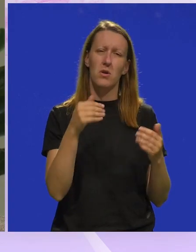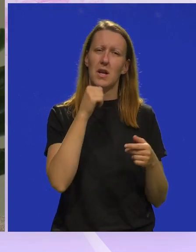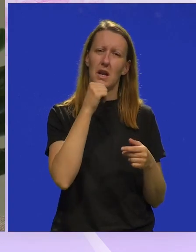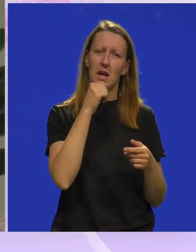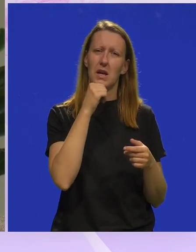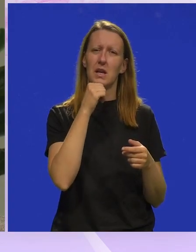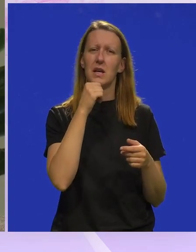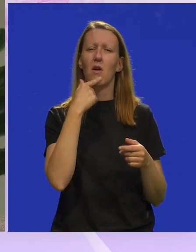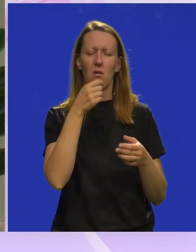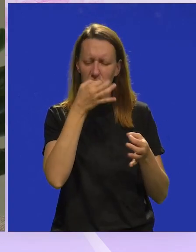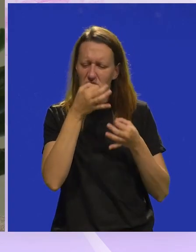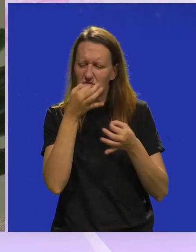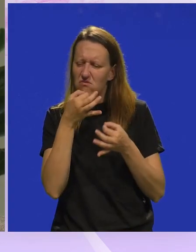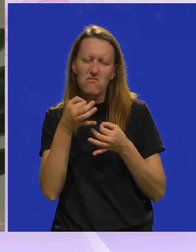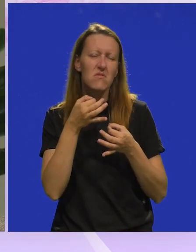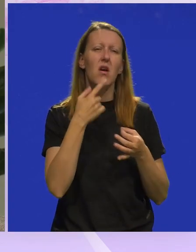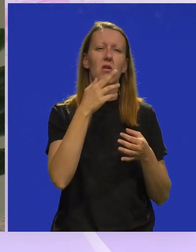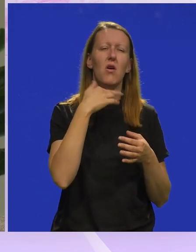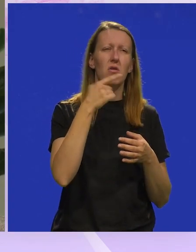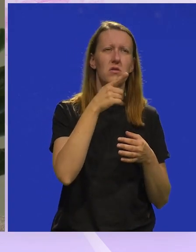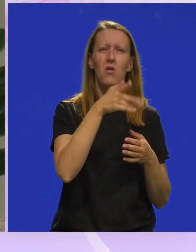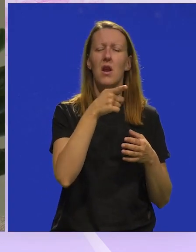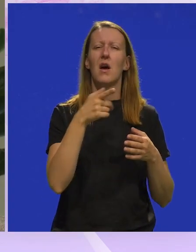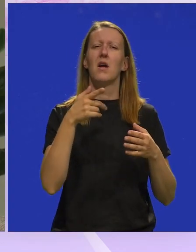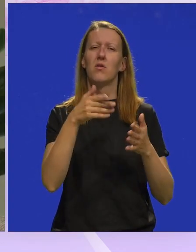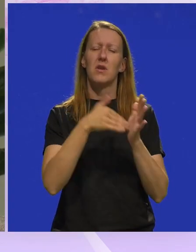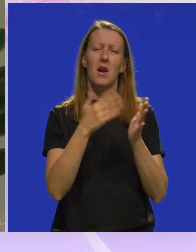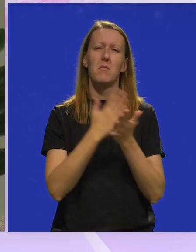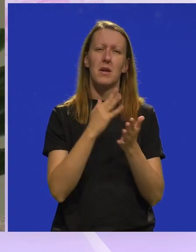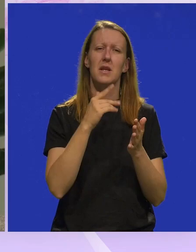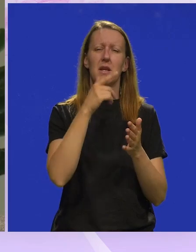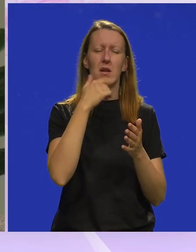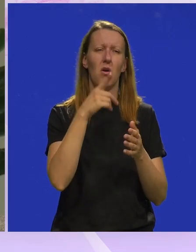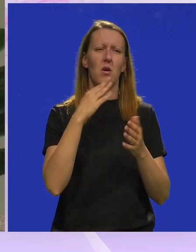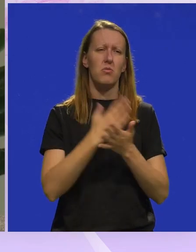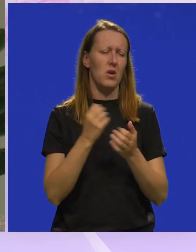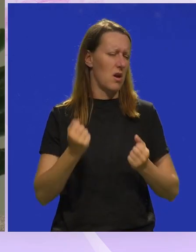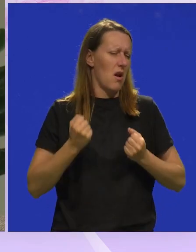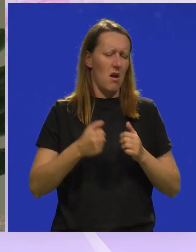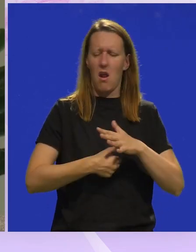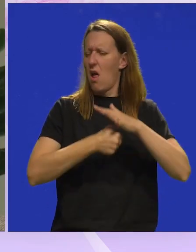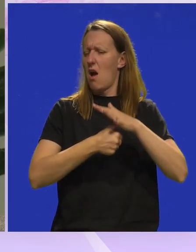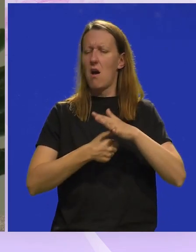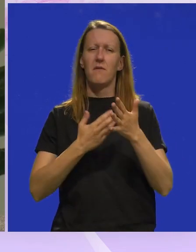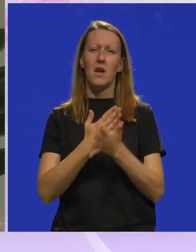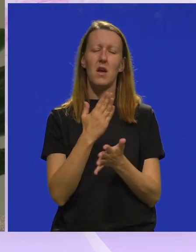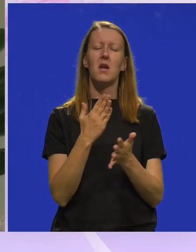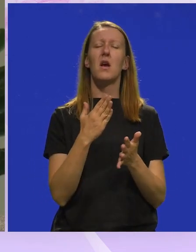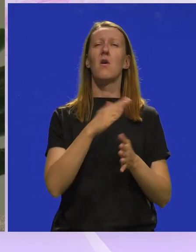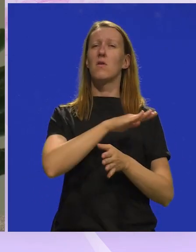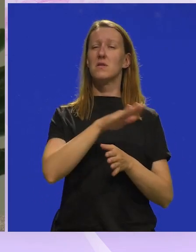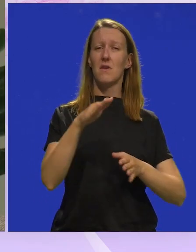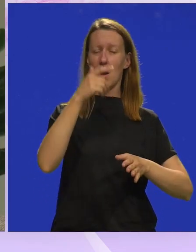i zabadalo, gdje je dosta ona vlada scenom i tu je trebalo baš graditi lik da ona vlada scenom. Iako sa